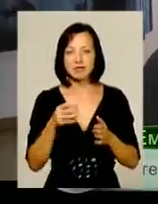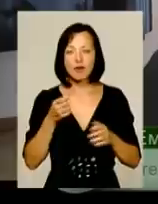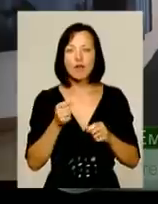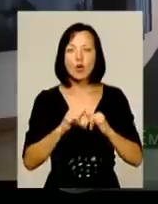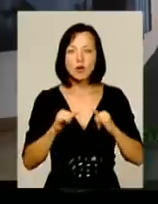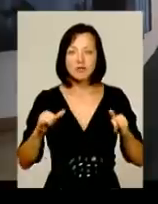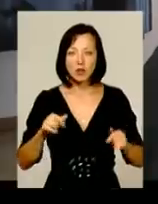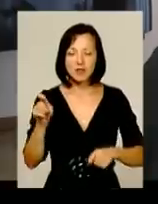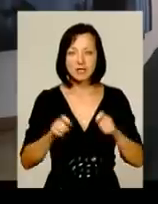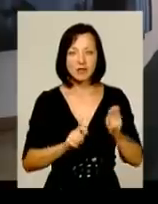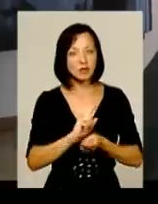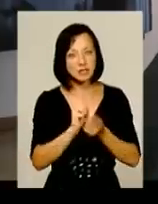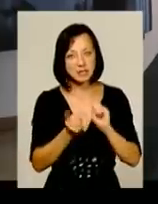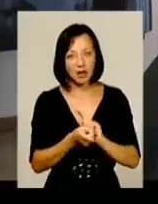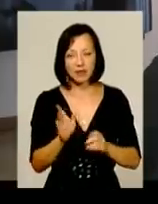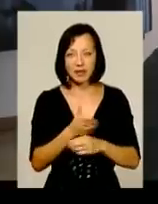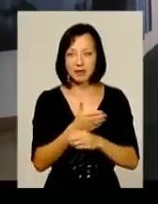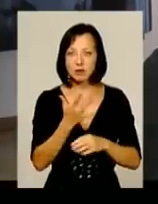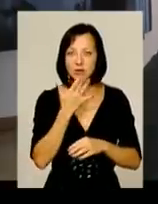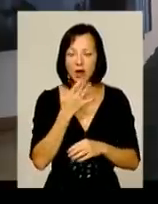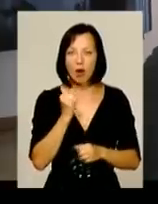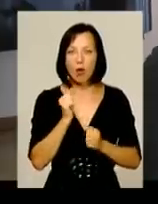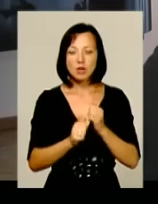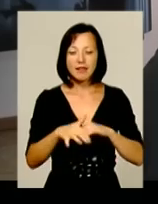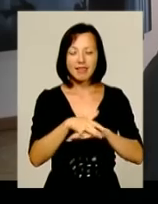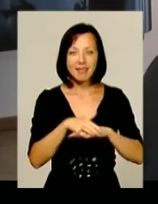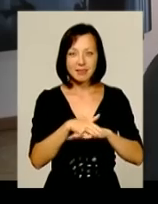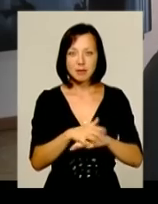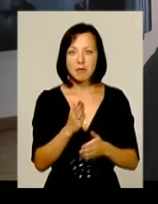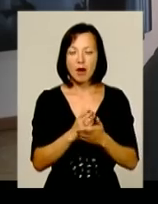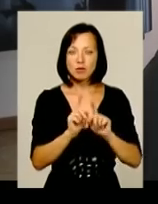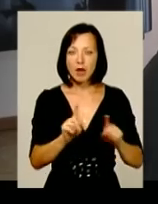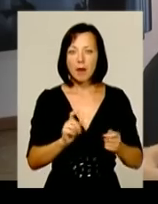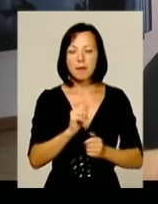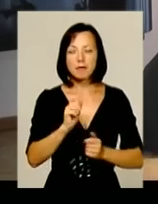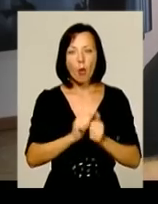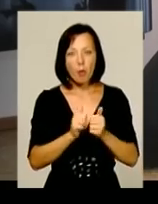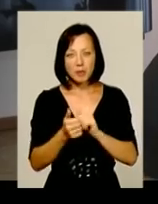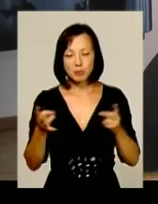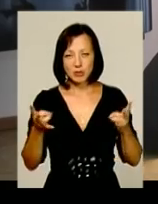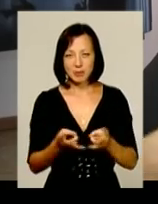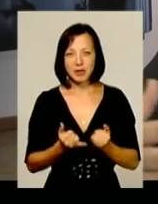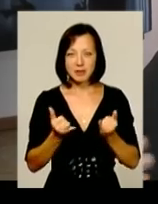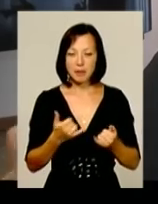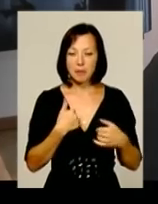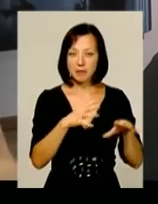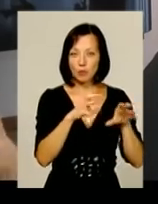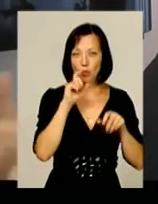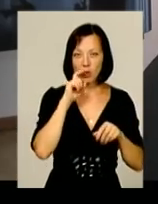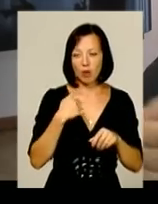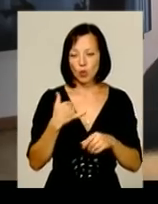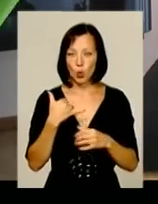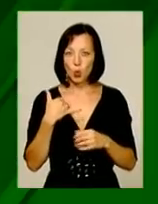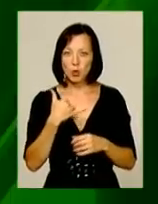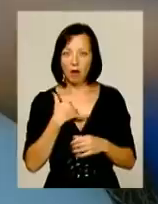інтернаціональним. Адже кожна нація має свої особливості і цей міжнародний обмін дуже потрібний для всіх. Ми вчимося в українців, а вони у